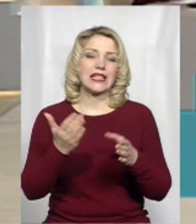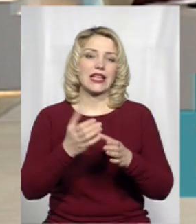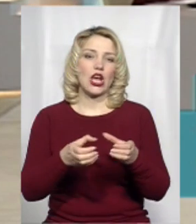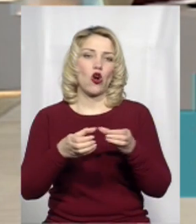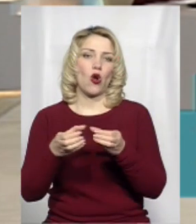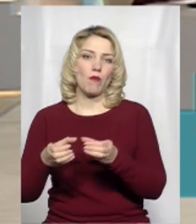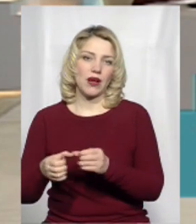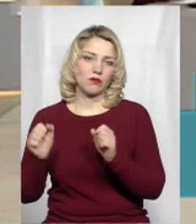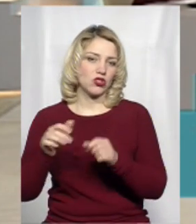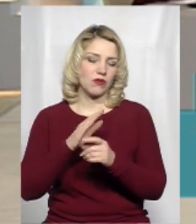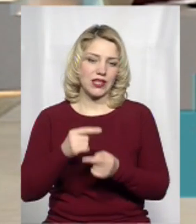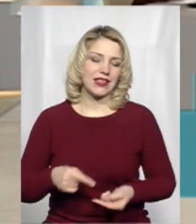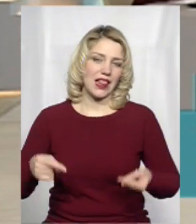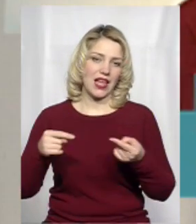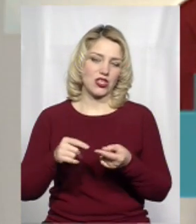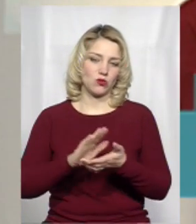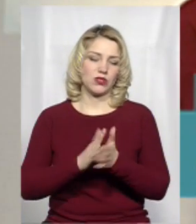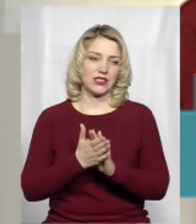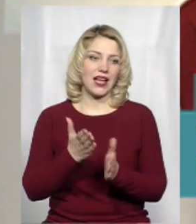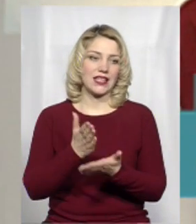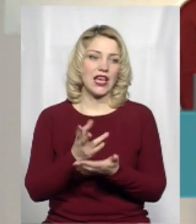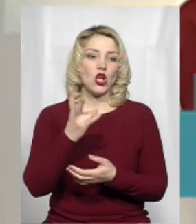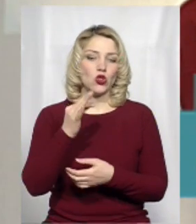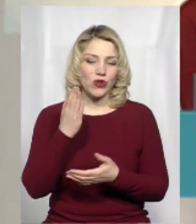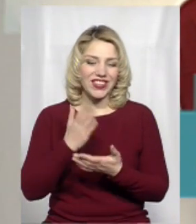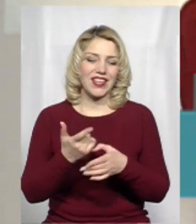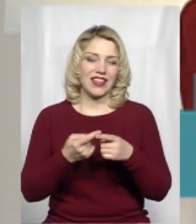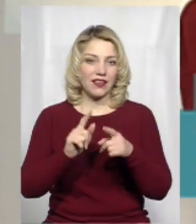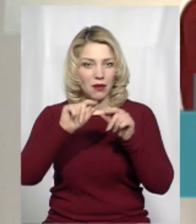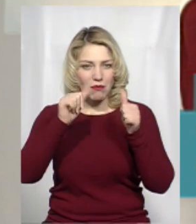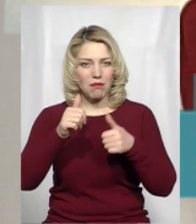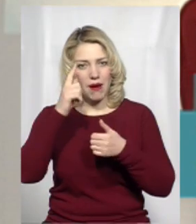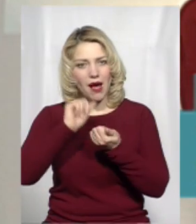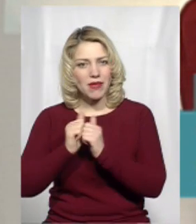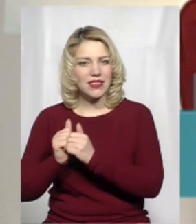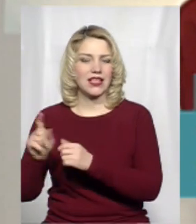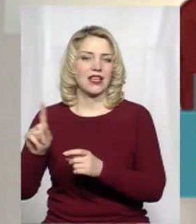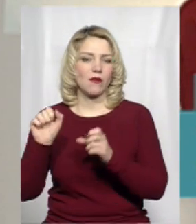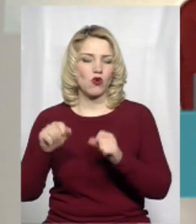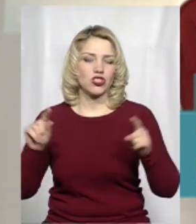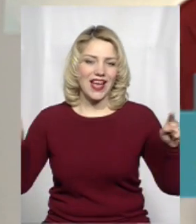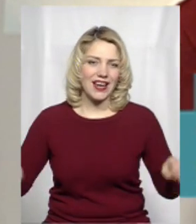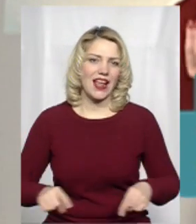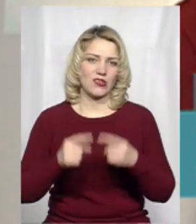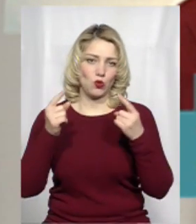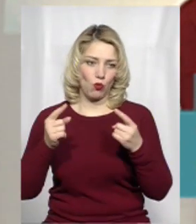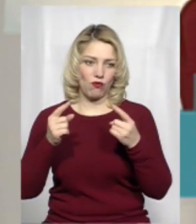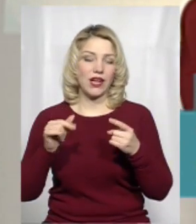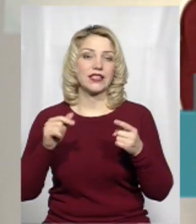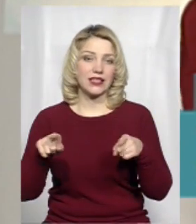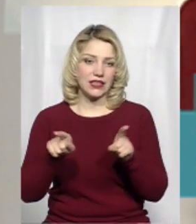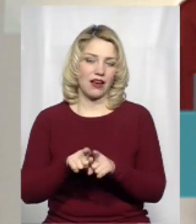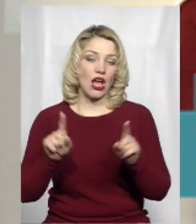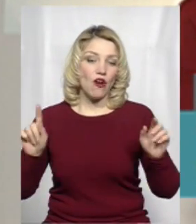можливо, в неналежному стані вони зараз. Але є ще ті пам'ятки, які можна реанімувати і таким чином